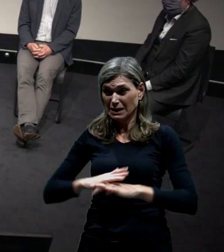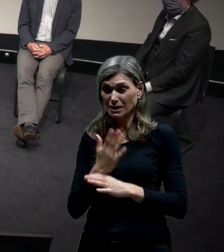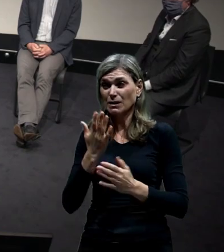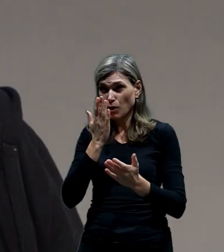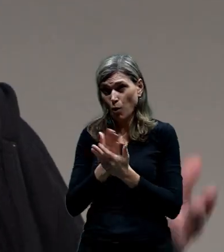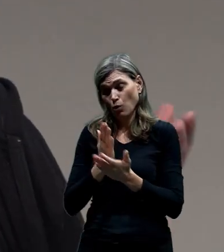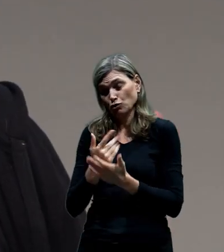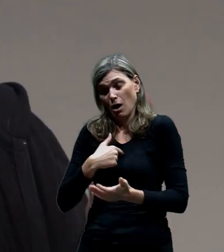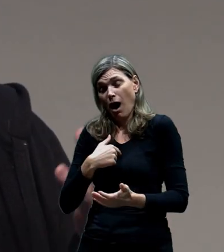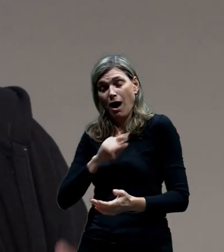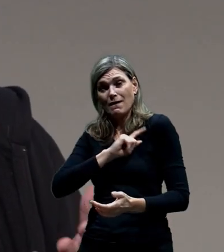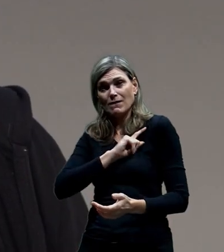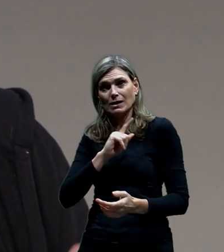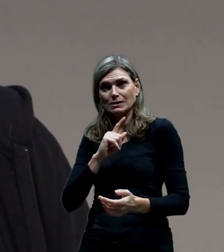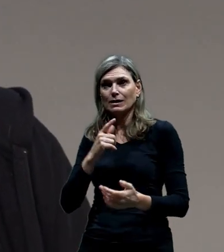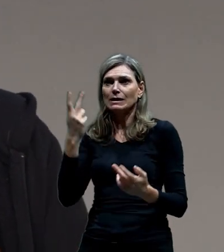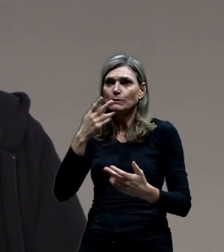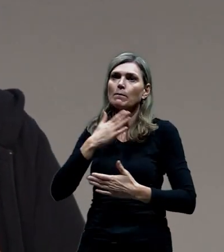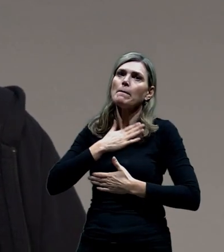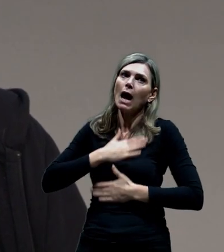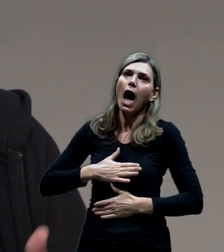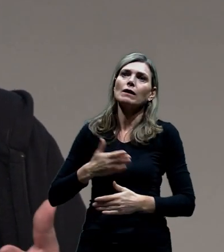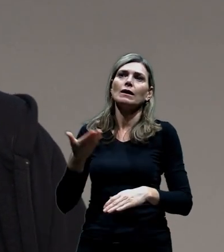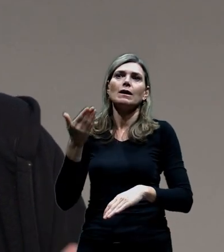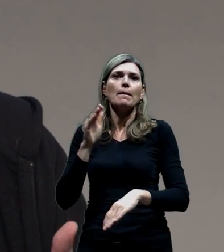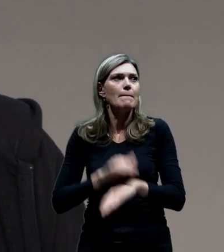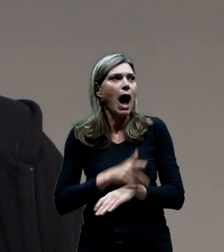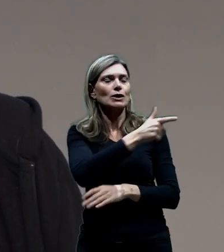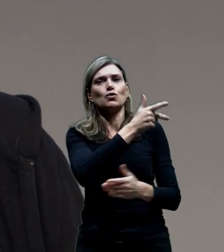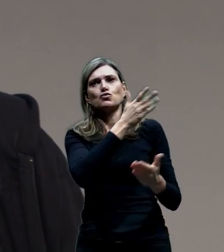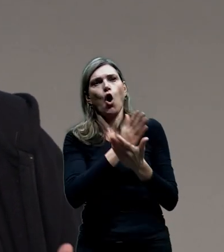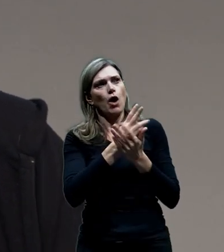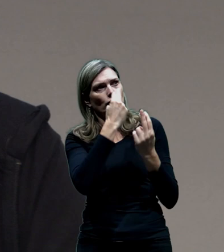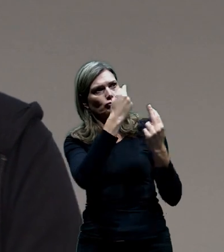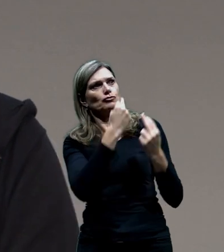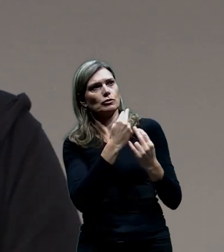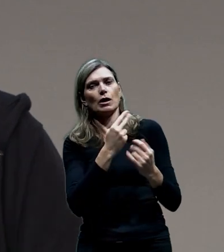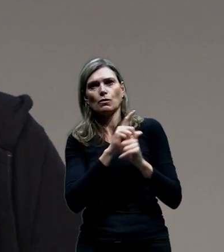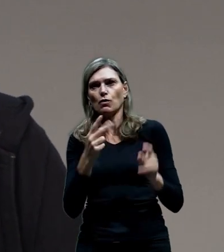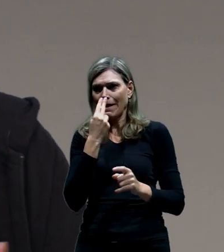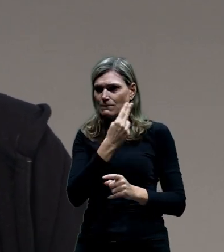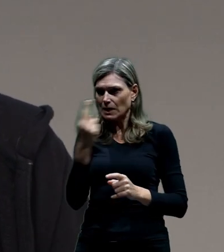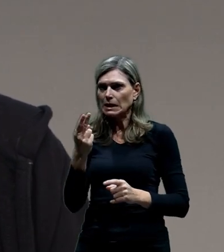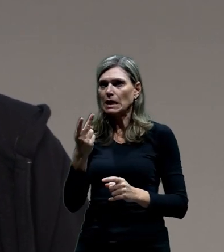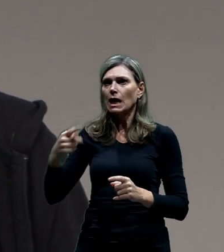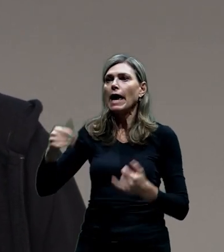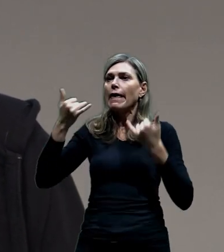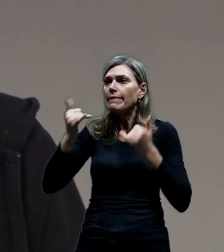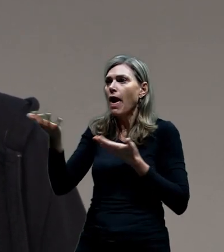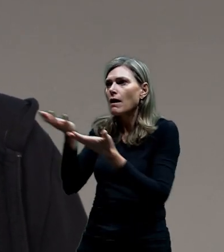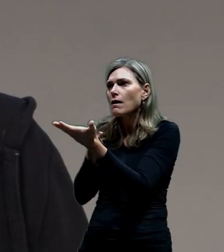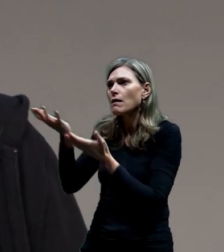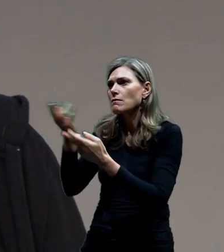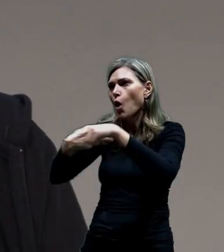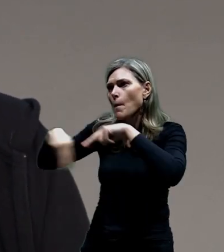já teda jsem rád, že máme magistrá v typu, jakého máme, protože vlastně tady sleduju nějakou interakci vlastně